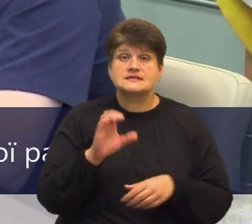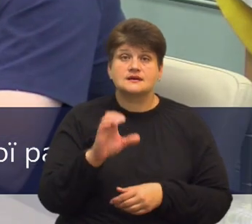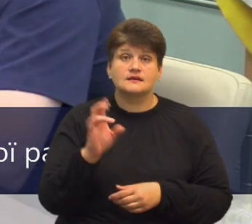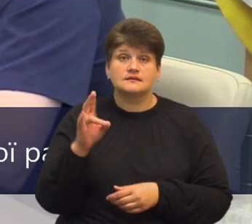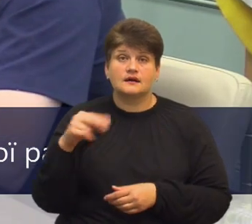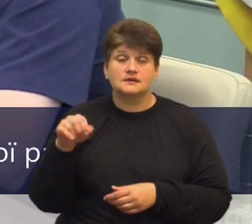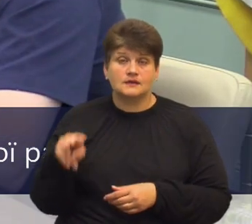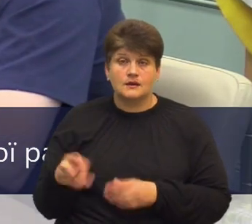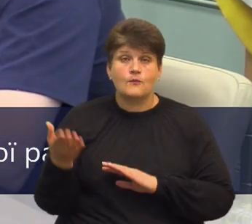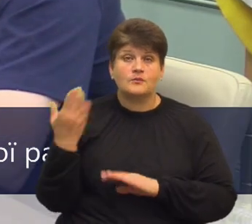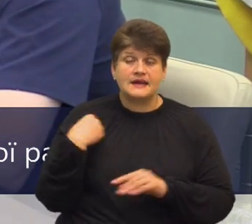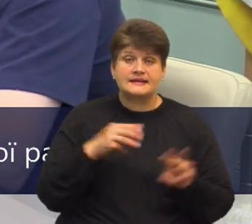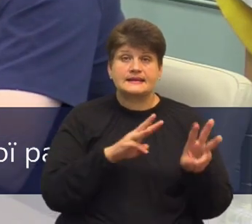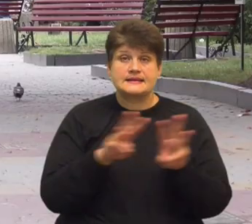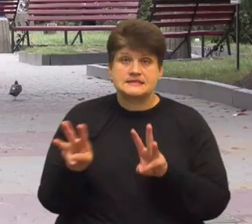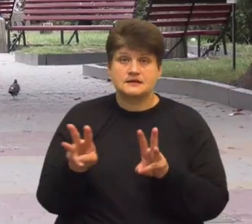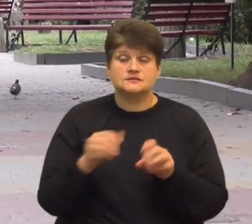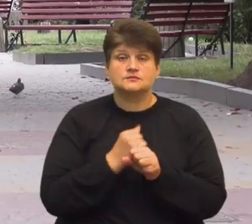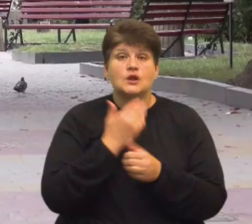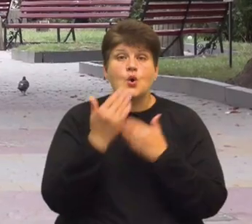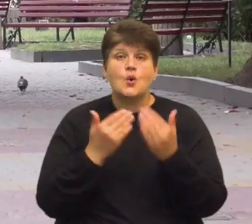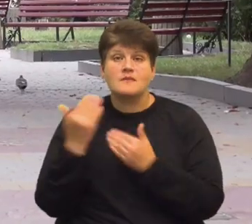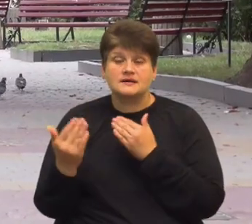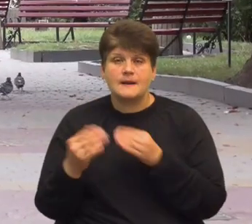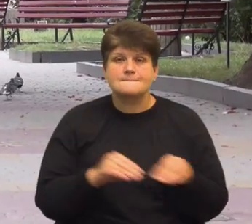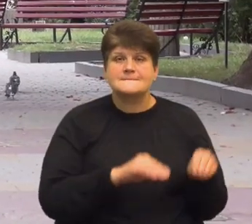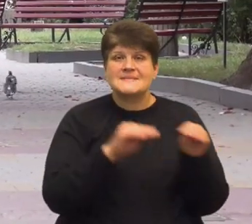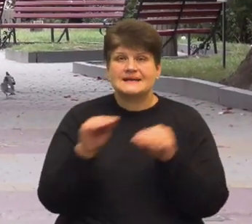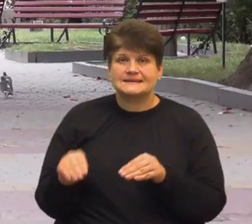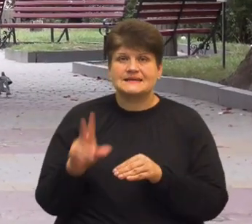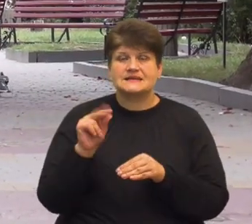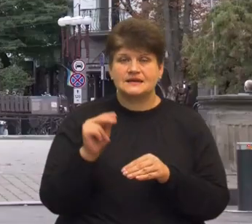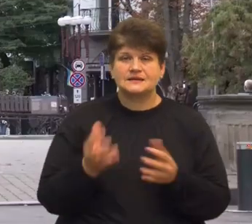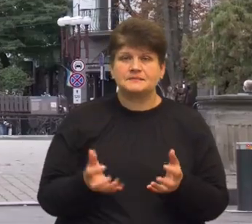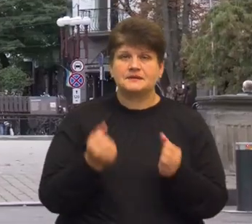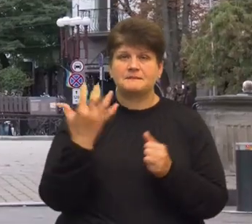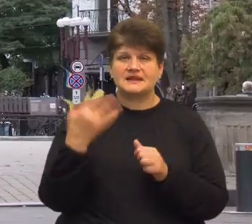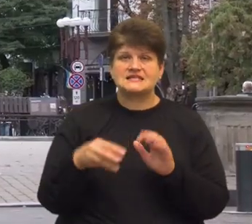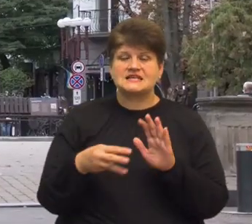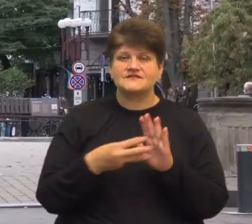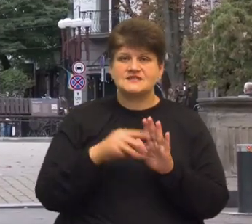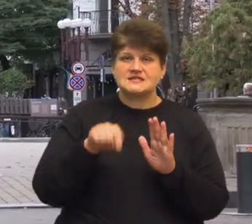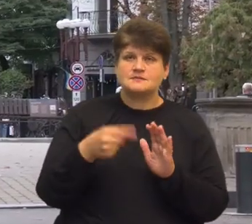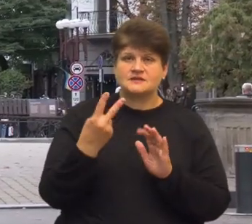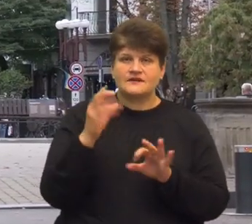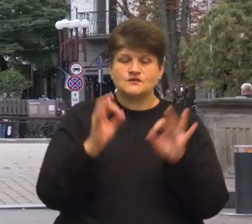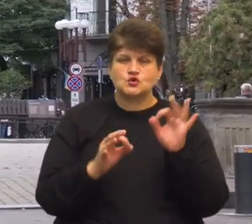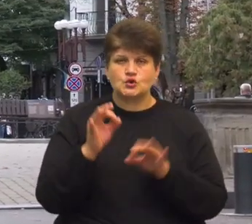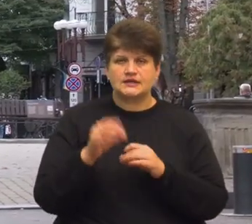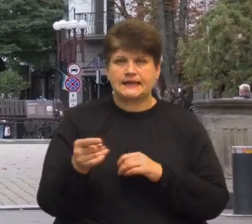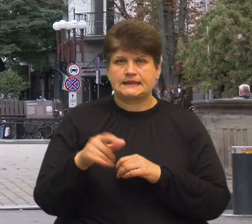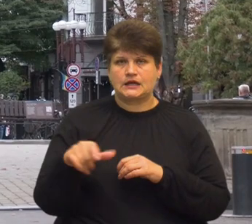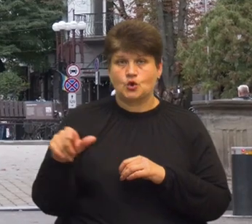попередньо на сайті міськради провели опитування. Перенесення дати підтримали 58,2% тернополян, які голосували.